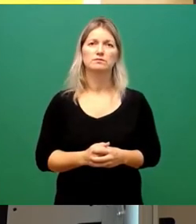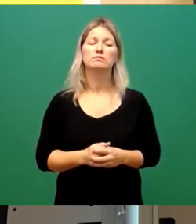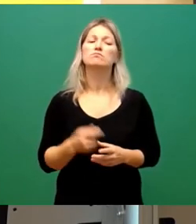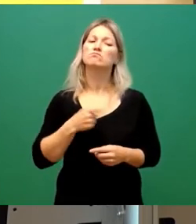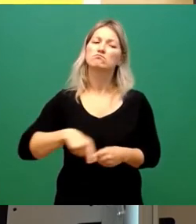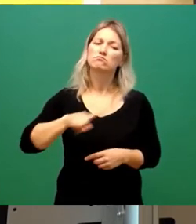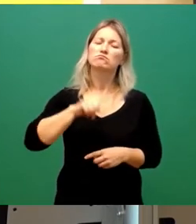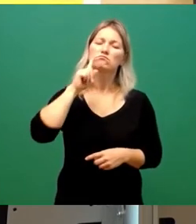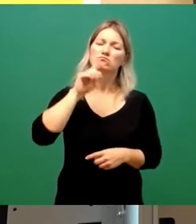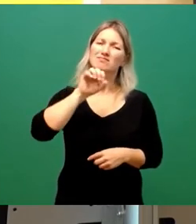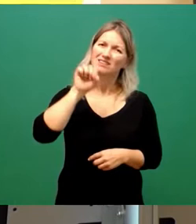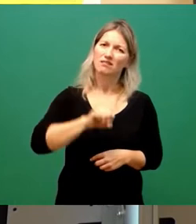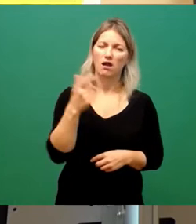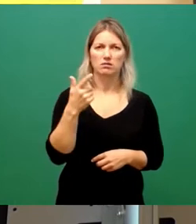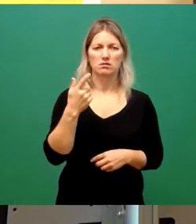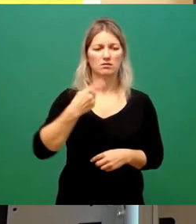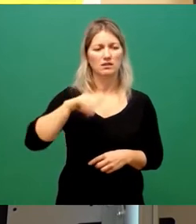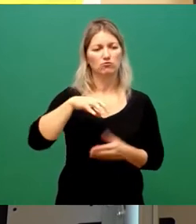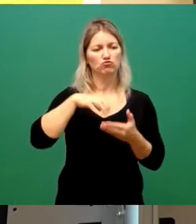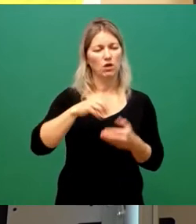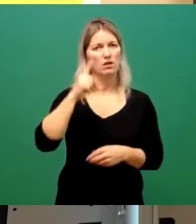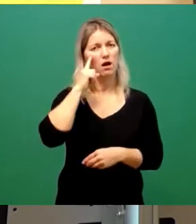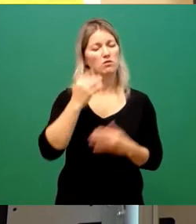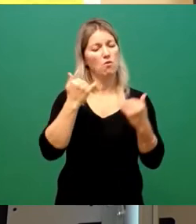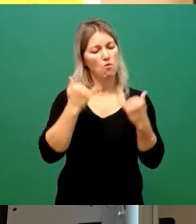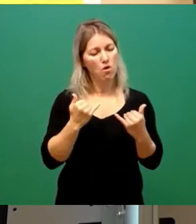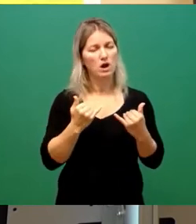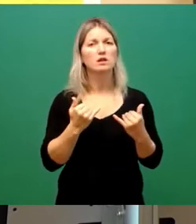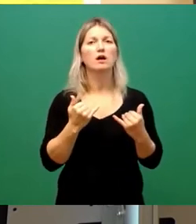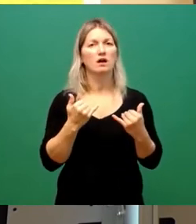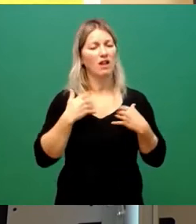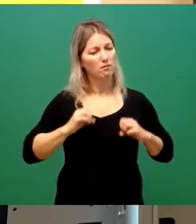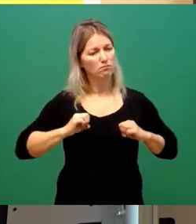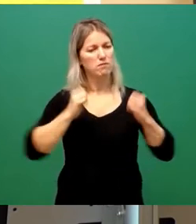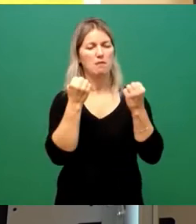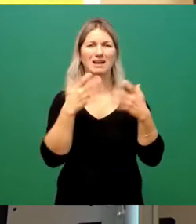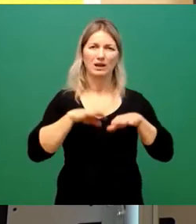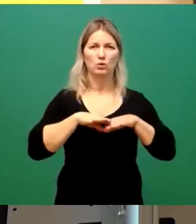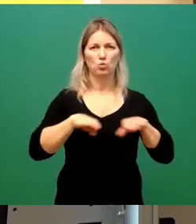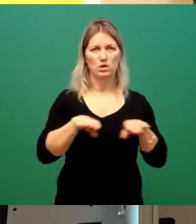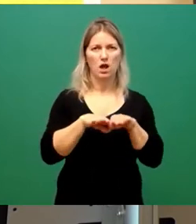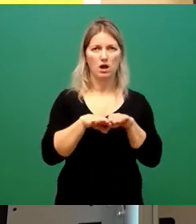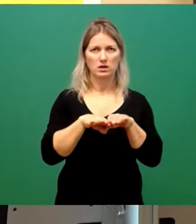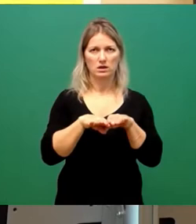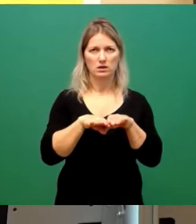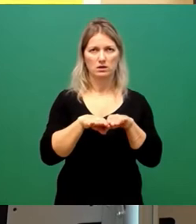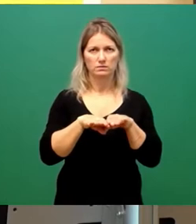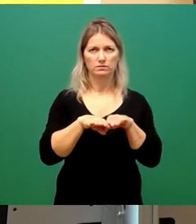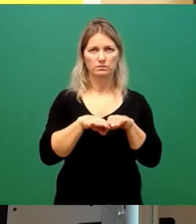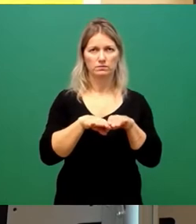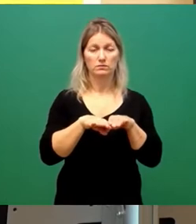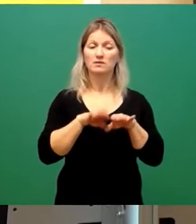als Stadtrat heute eine Grundlage dafür schaffen, eine Grundlage, indem wir einen achten